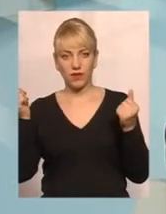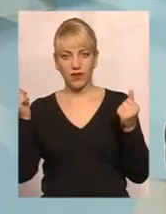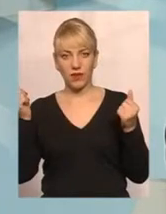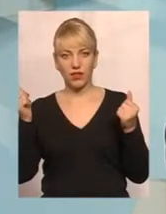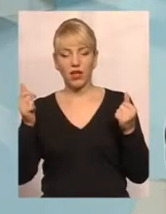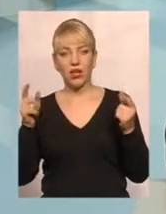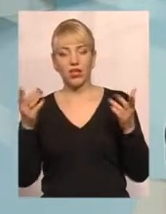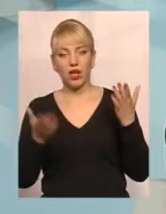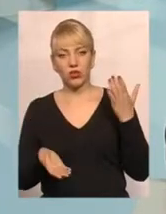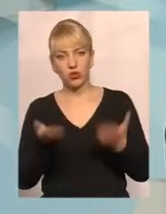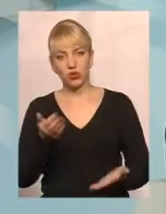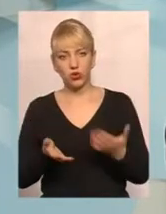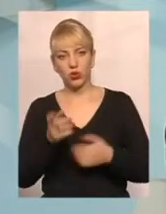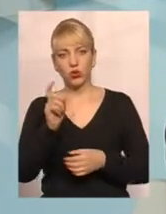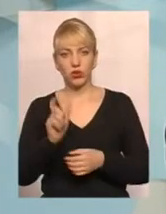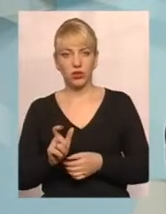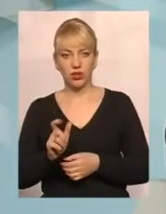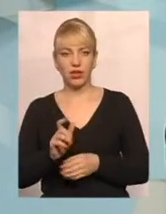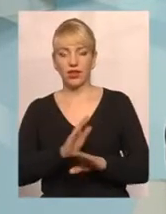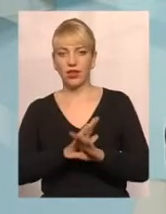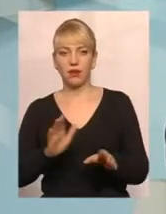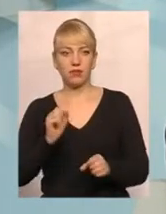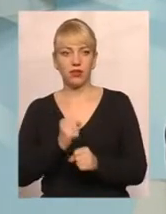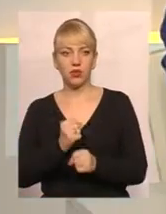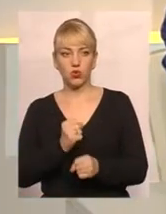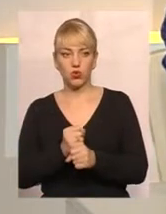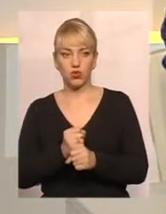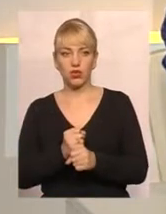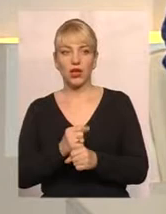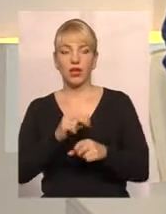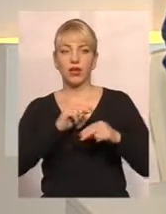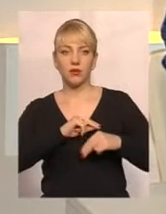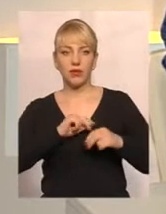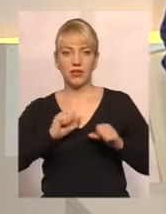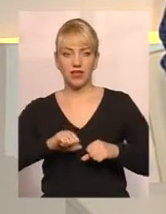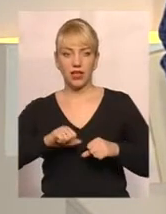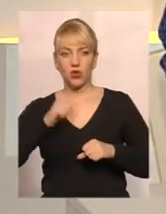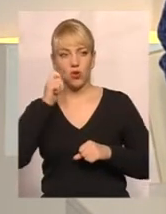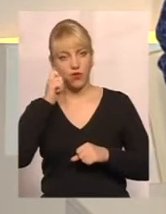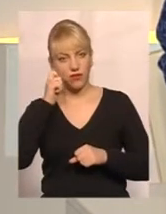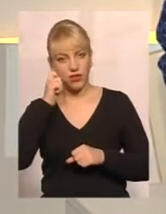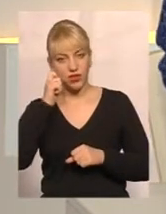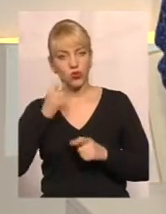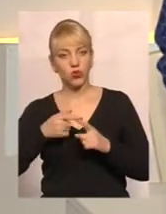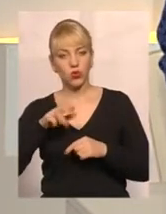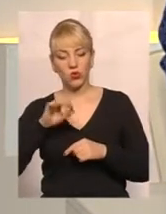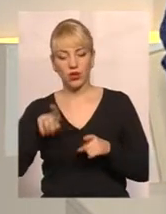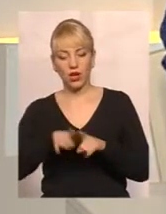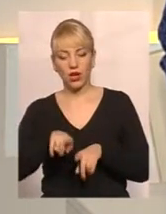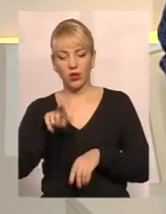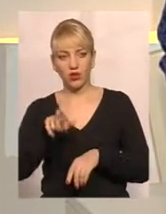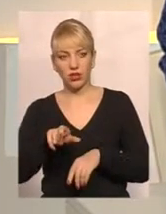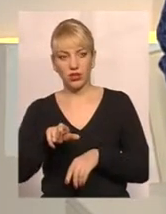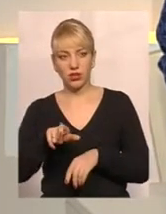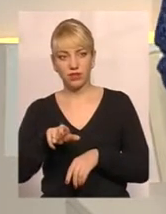що якщо людина не працює і працездатного віку, то така родина, до складу якої